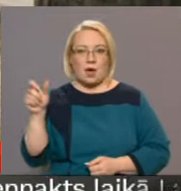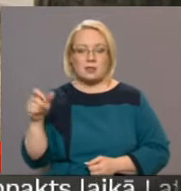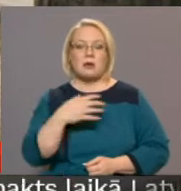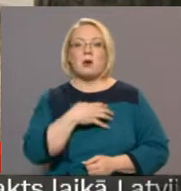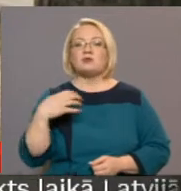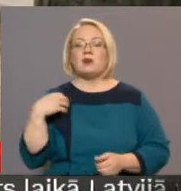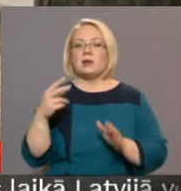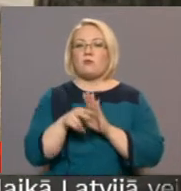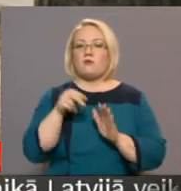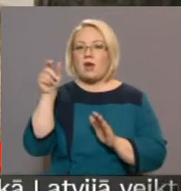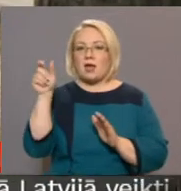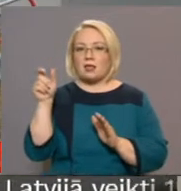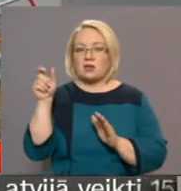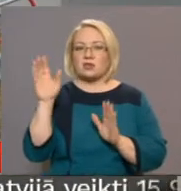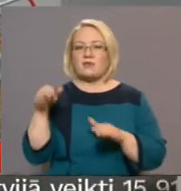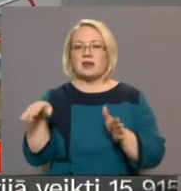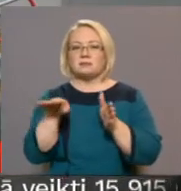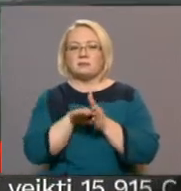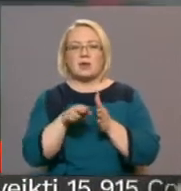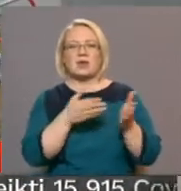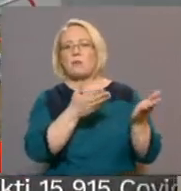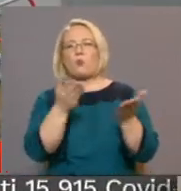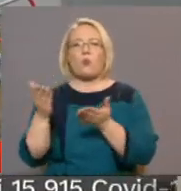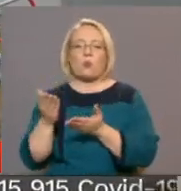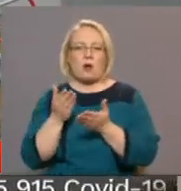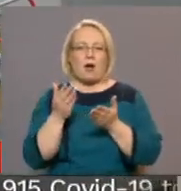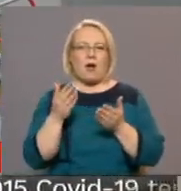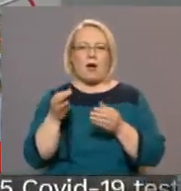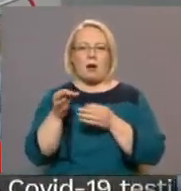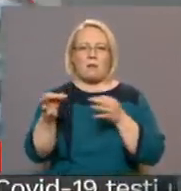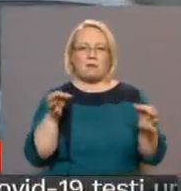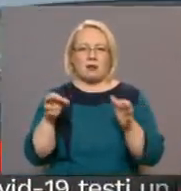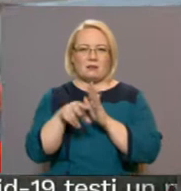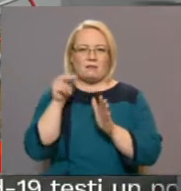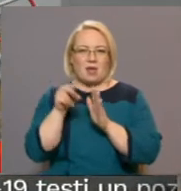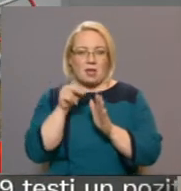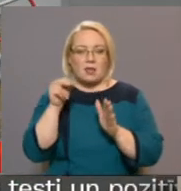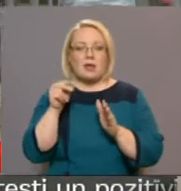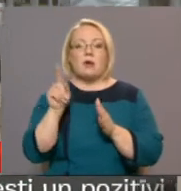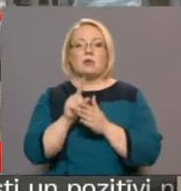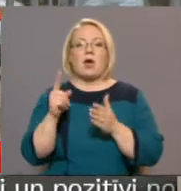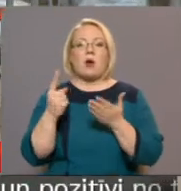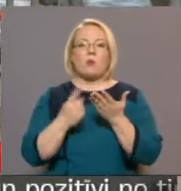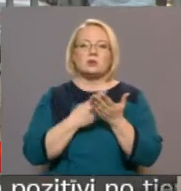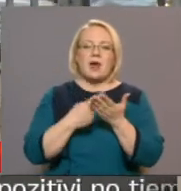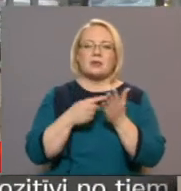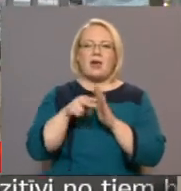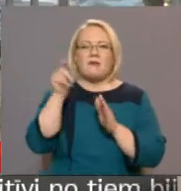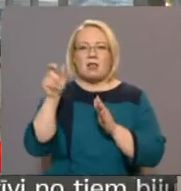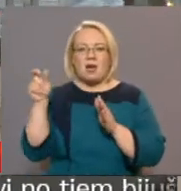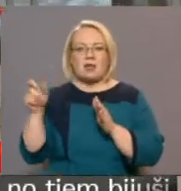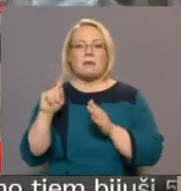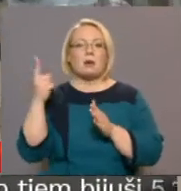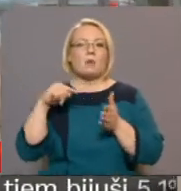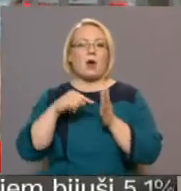vēlēšanās vēlētāji varēs balsot, jebkurā vēlēšana iecirknīs savā vēlēšana apgabalā. Vēlētāji uzskaitē vēlēšana iecirknjos pirmo